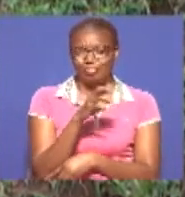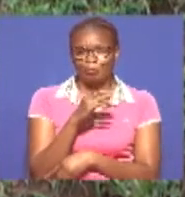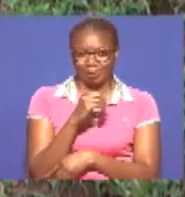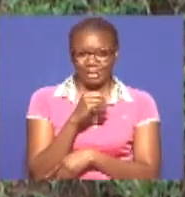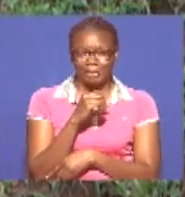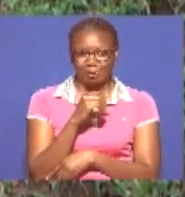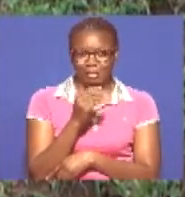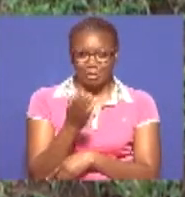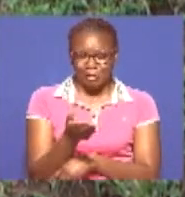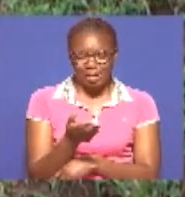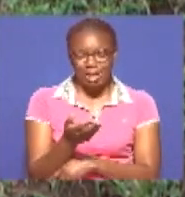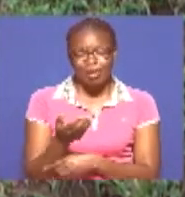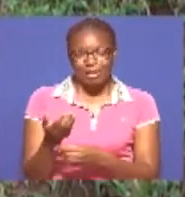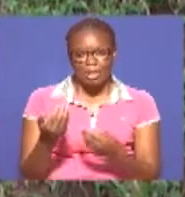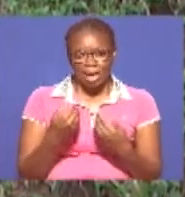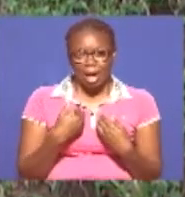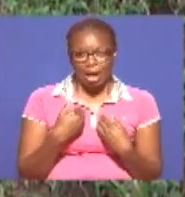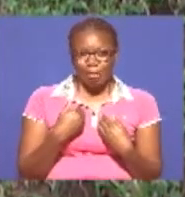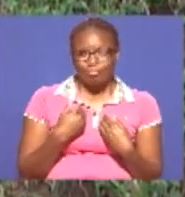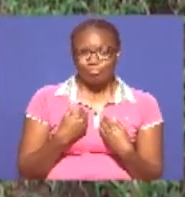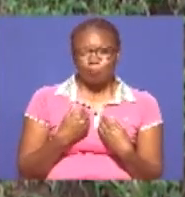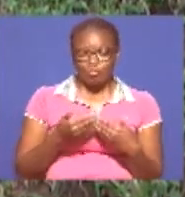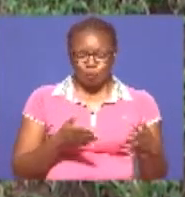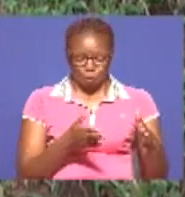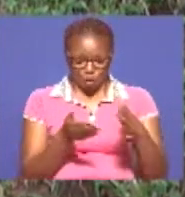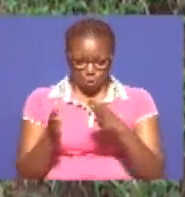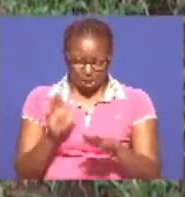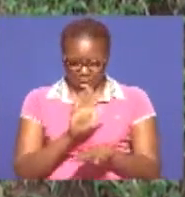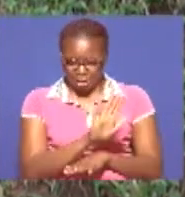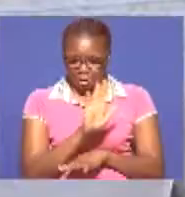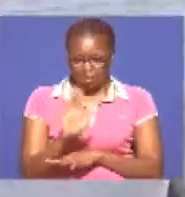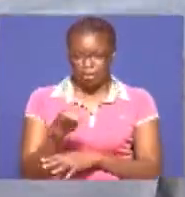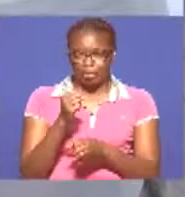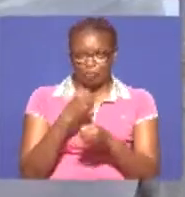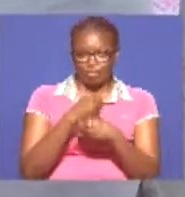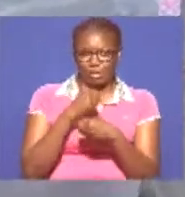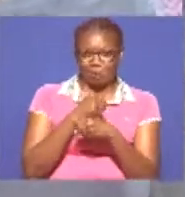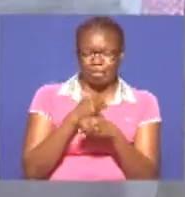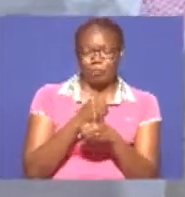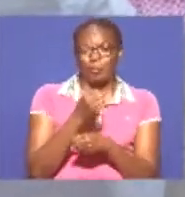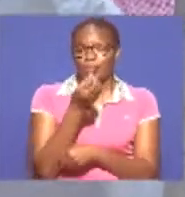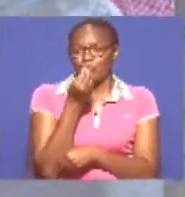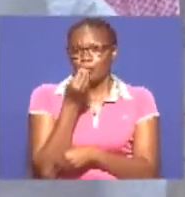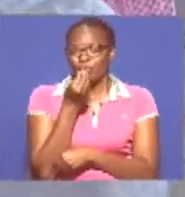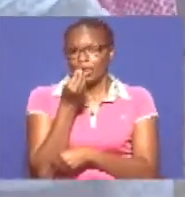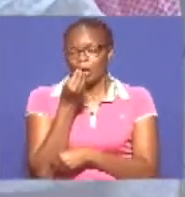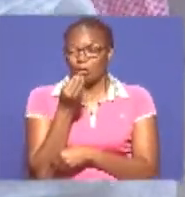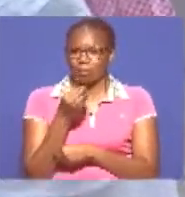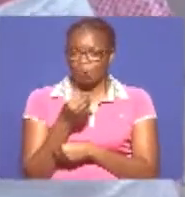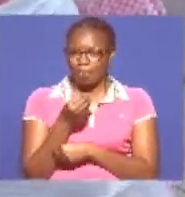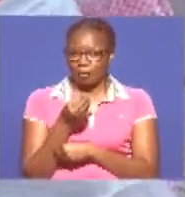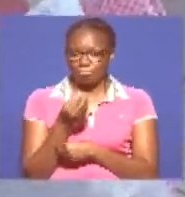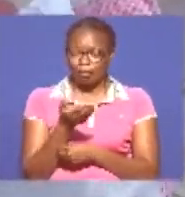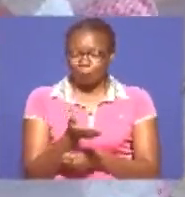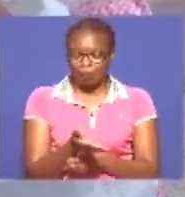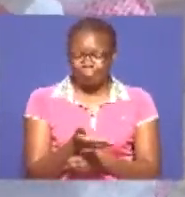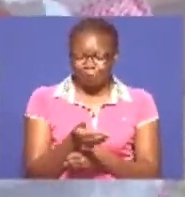expensive Na meleta bimbinu za kutengenzea hizo feeds kwa nyumba Kwa nyumba ni kwa wake